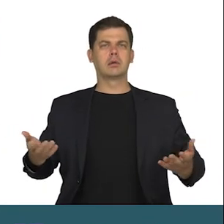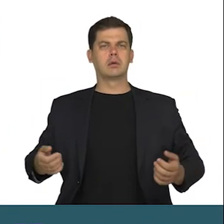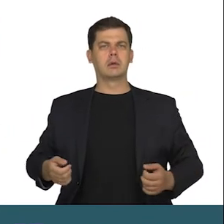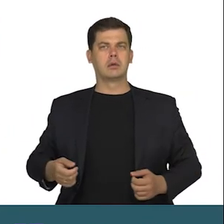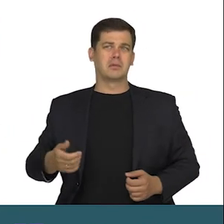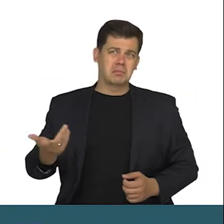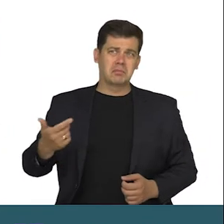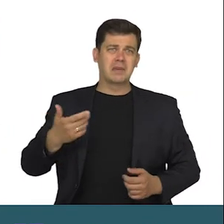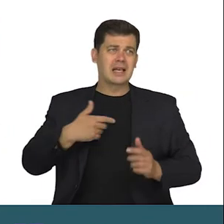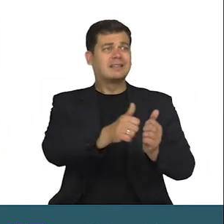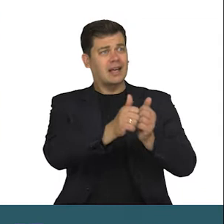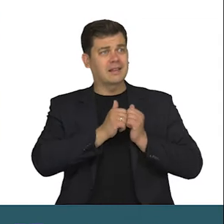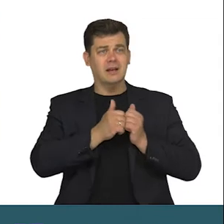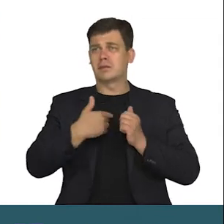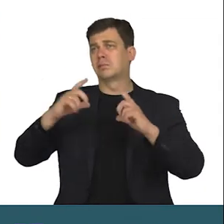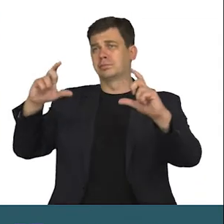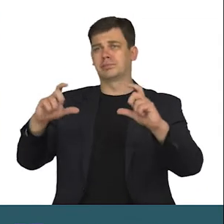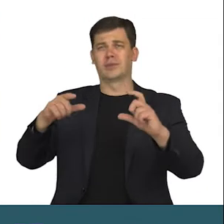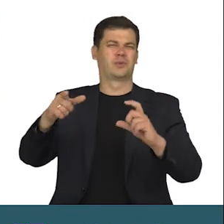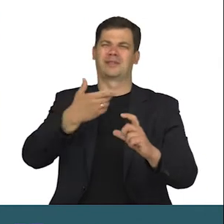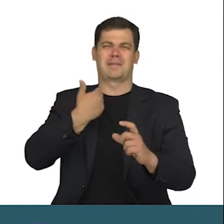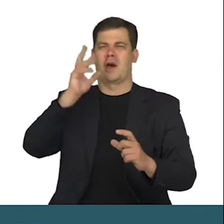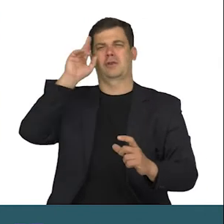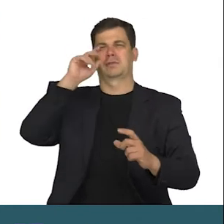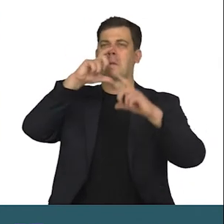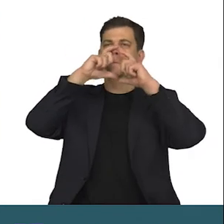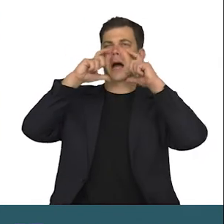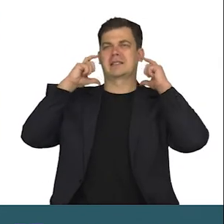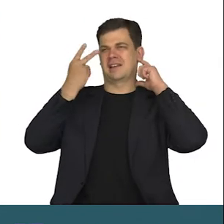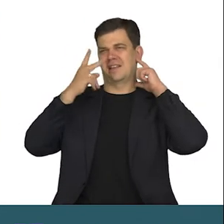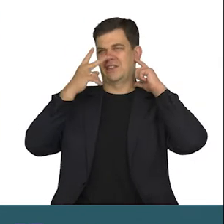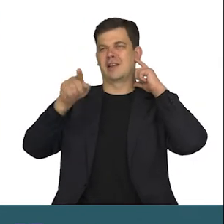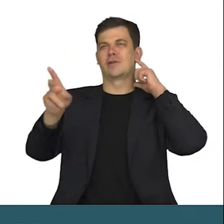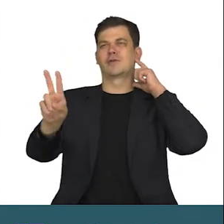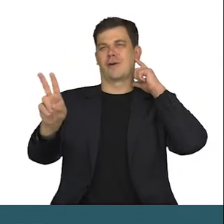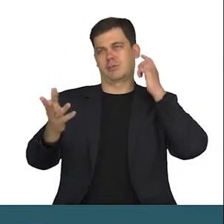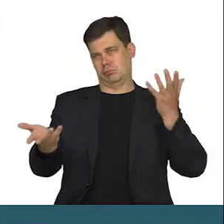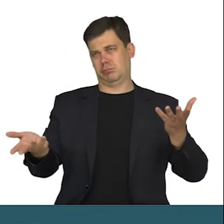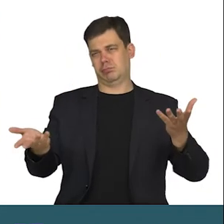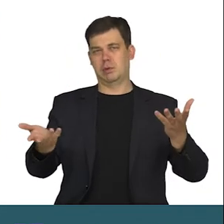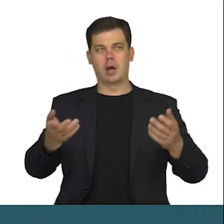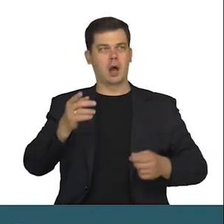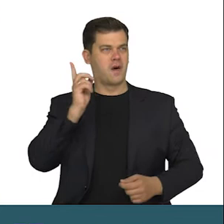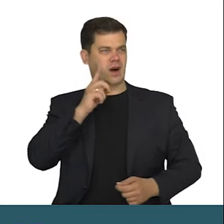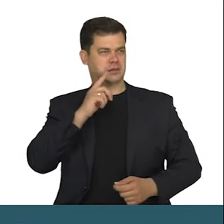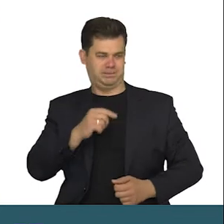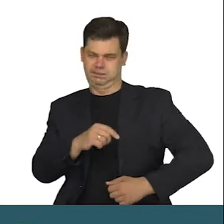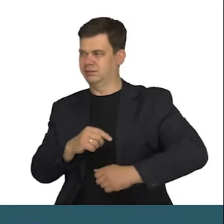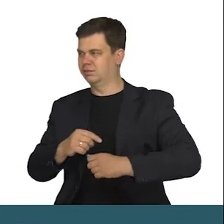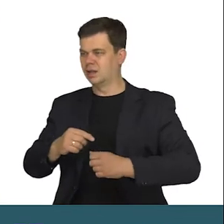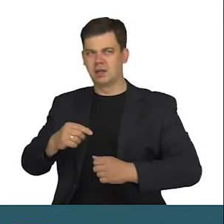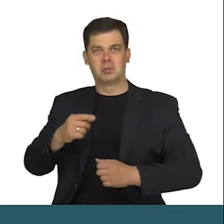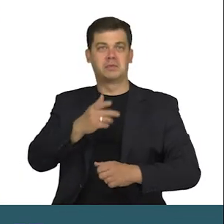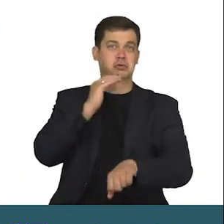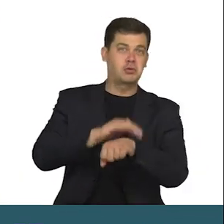Takie mam zadanie. I tak nie będzie pan rozpoznawalny w tej masce. Mówię prosząco. Facet burknął coś, ni to na